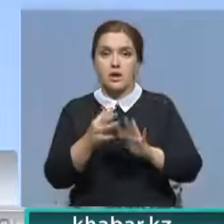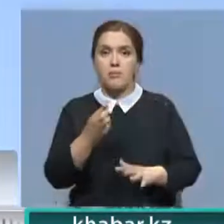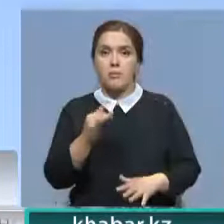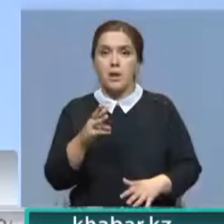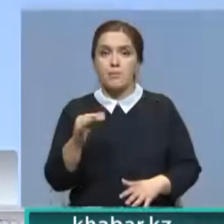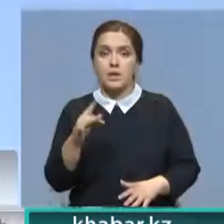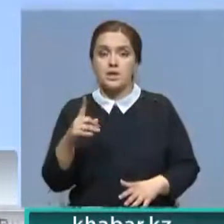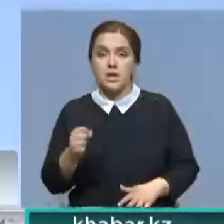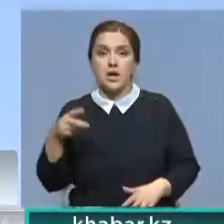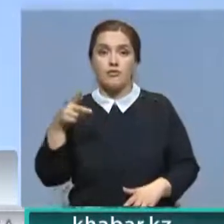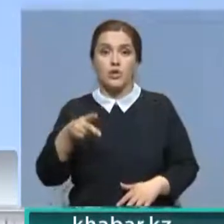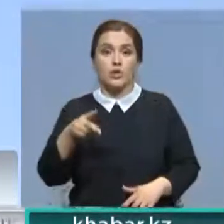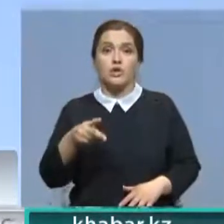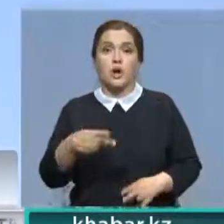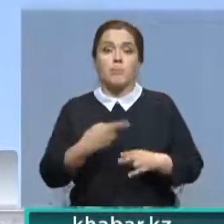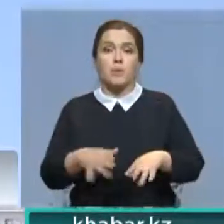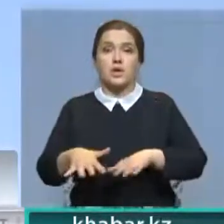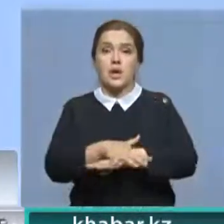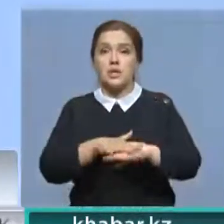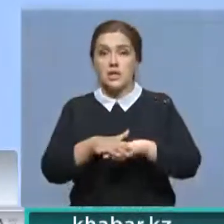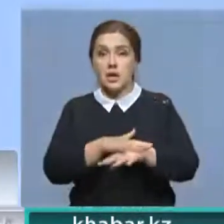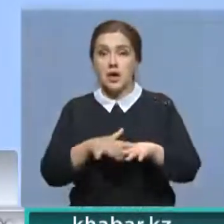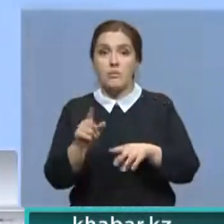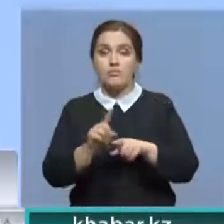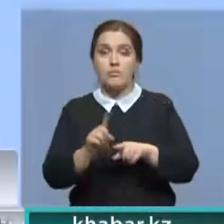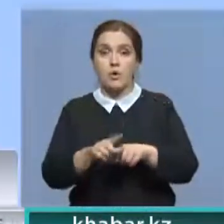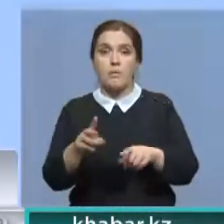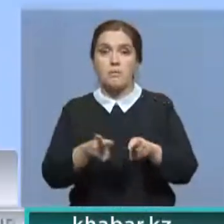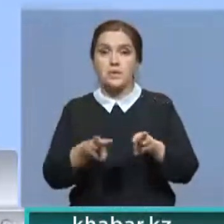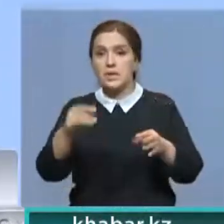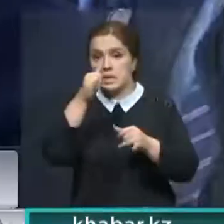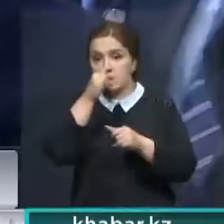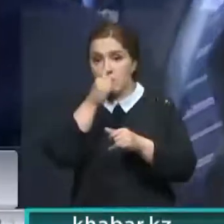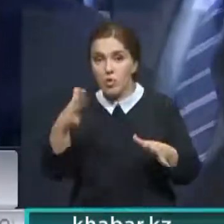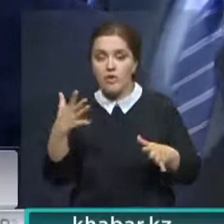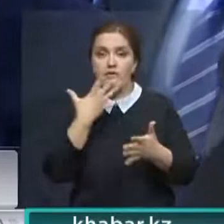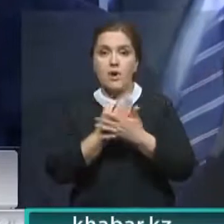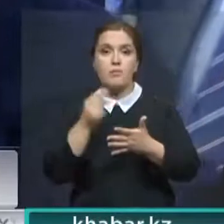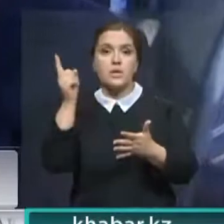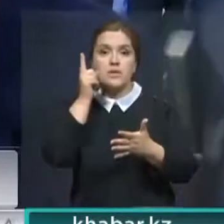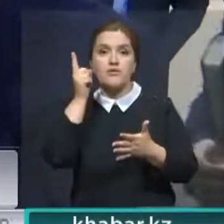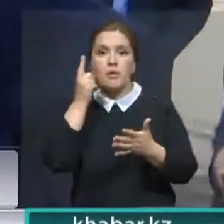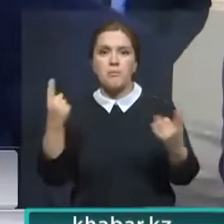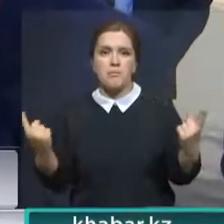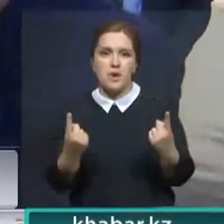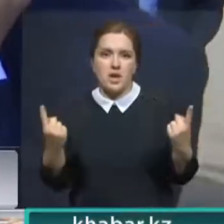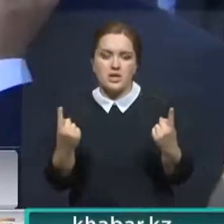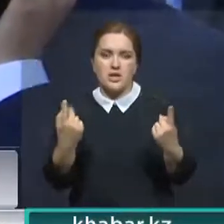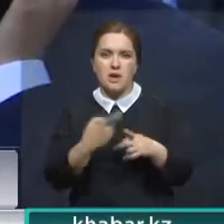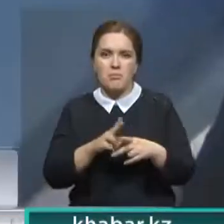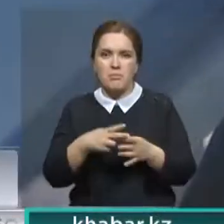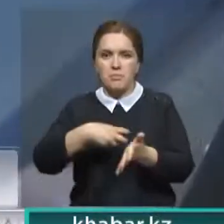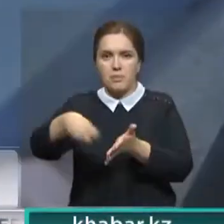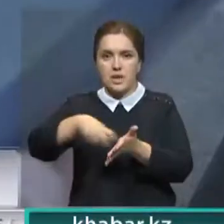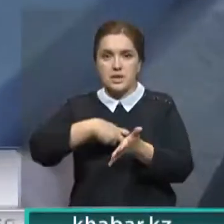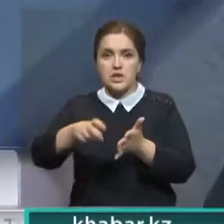Баймарза. С 2000-м, к слову, населением. Дальше и вовсе произошел казус. Министр не смог запустить на своем телефоне простейшие мессенджеры.